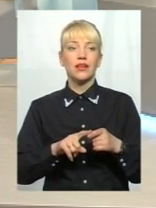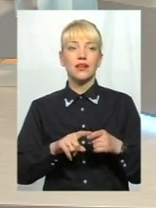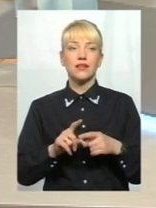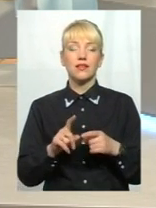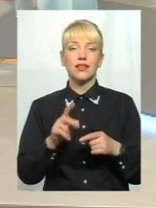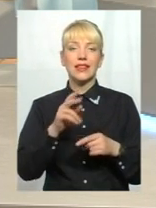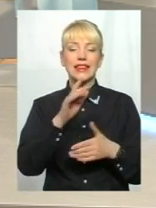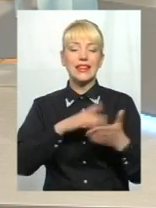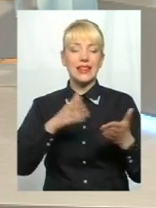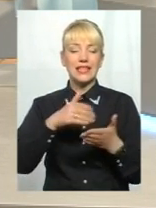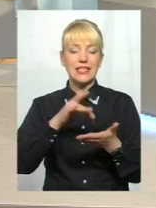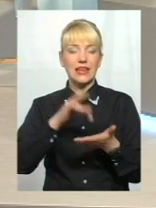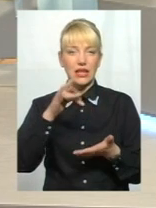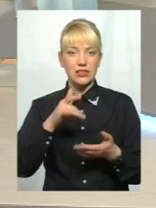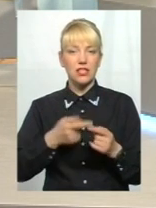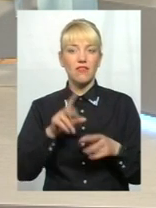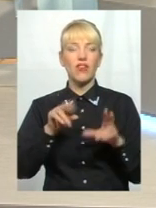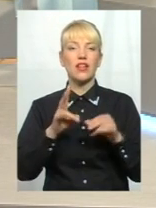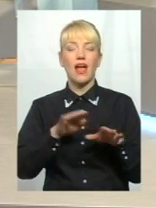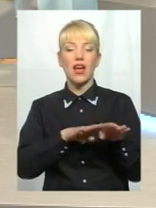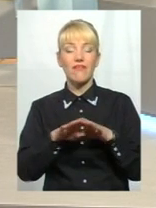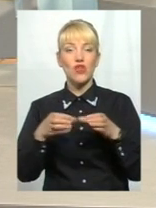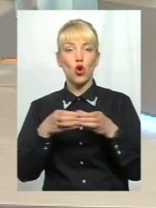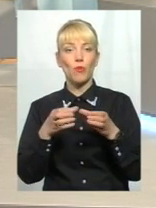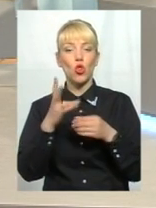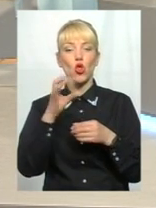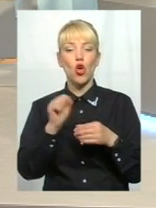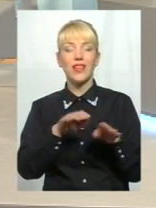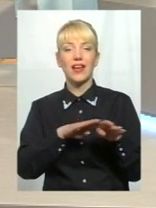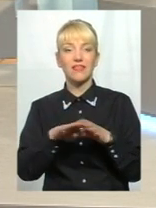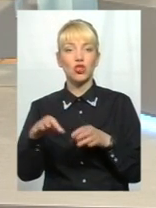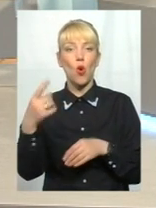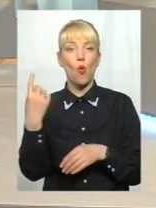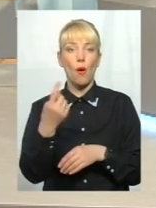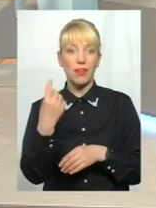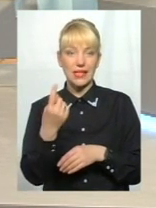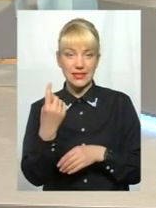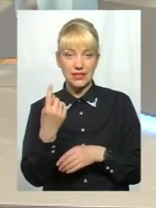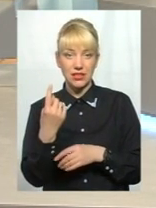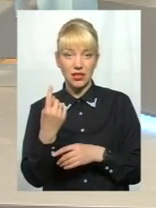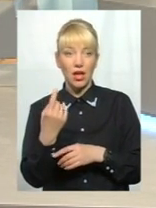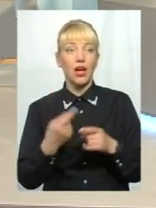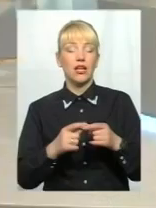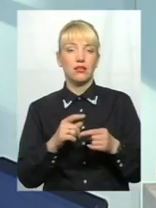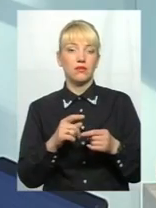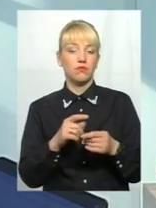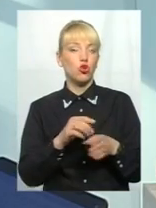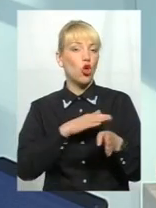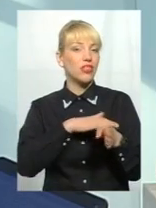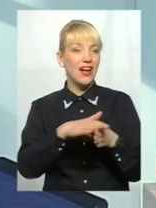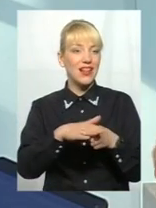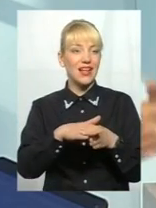ніби десь вважається на рівні громади. Але на рівні області тотальна централізація, не